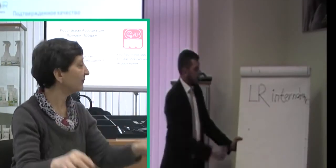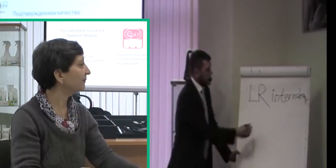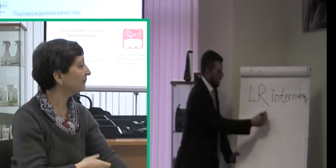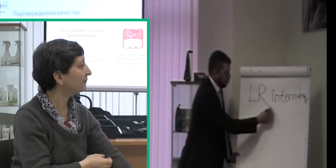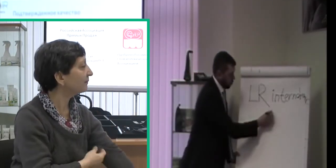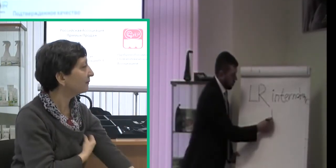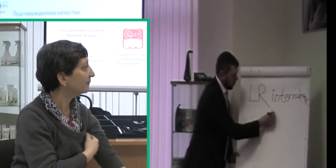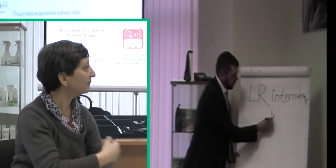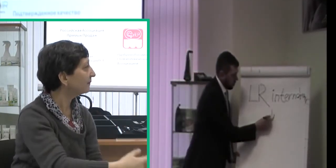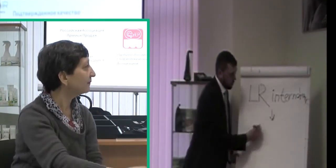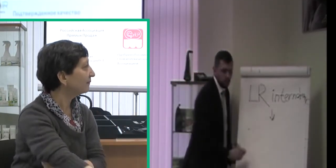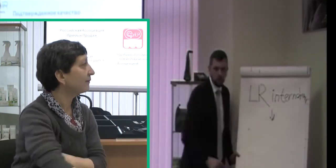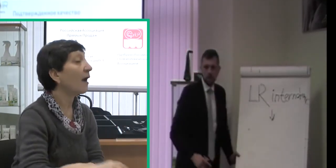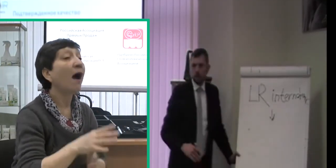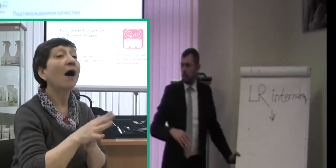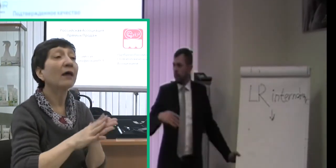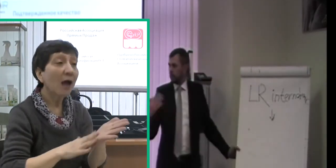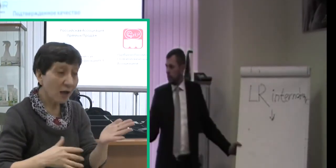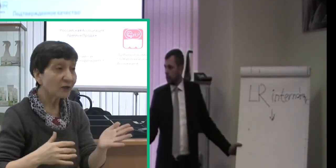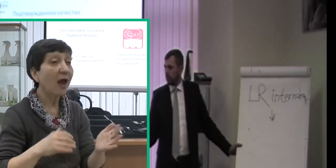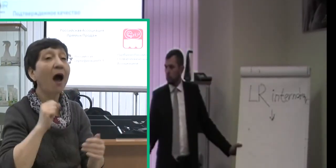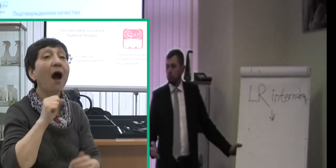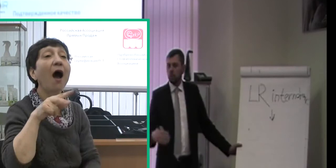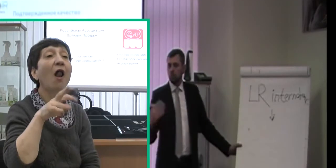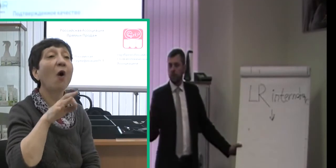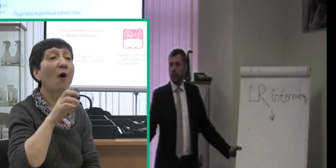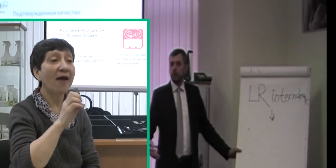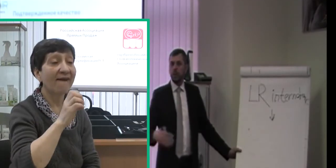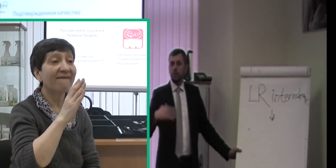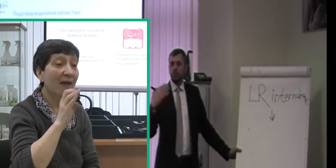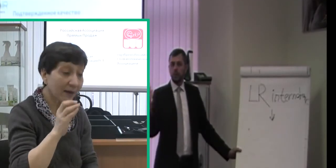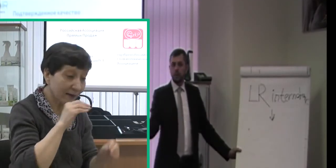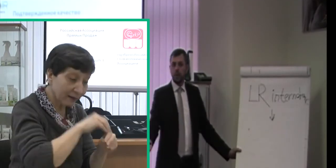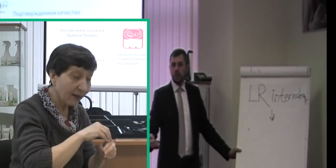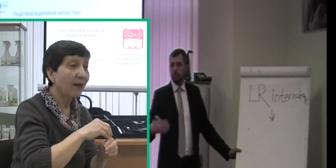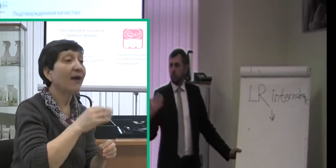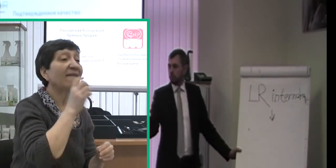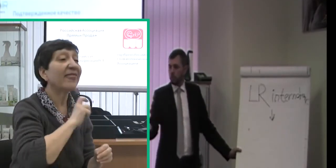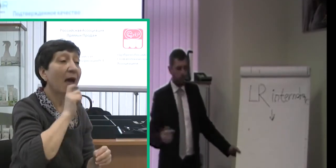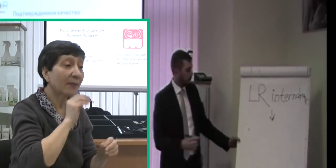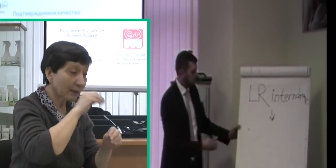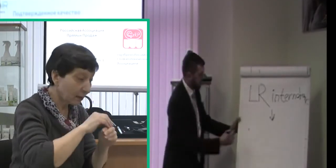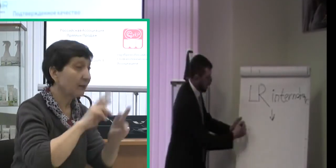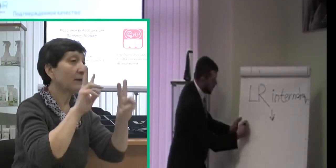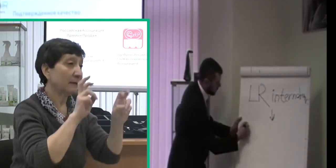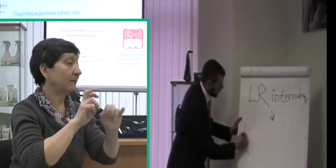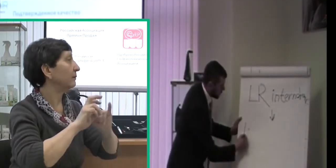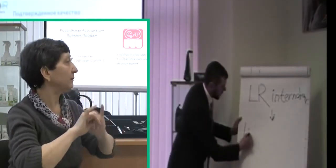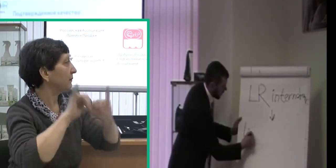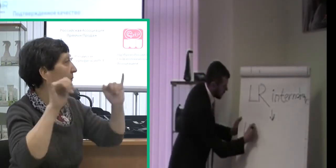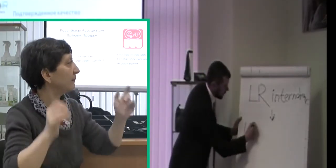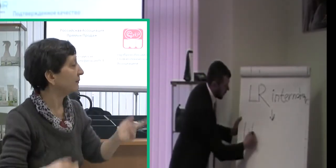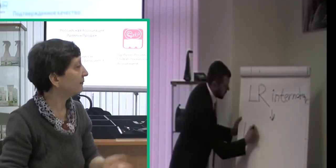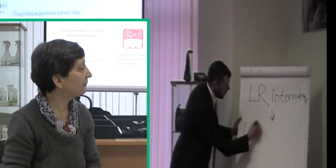А дальше уже, когда мы ввели продукцию алоэ вера, когда мы ввели витамины, пищевые добавки, мы стали